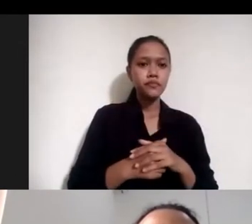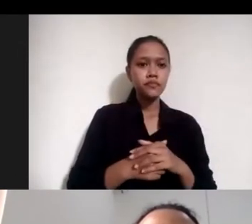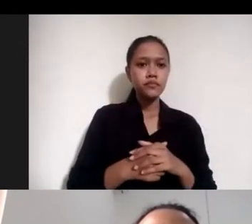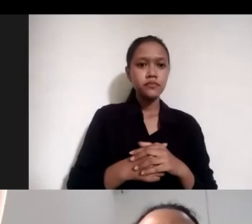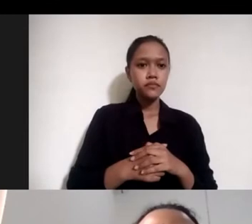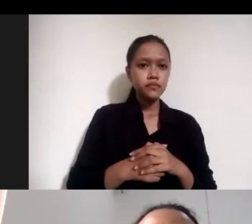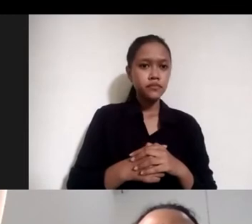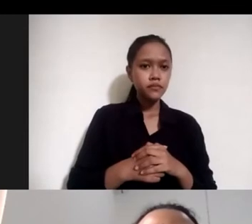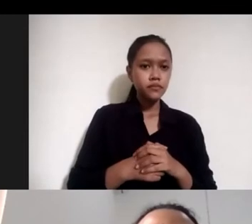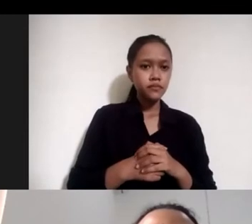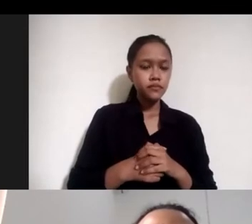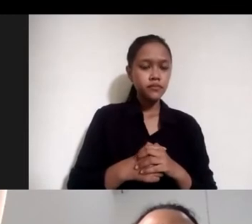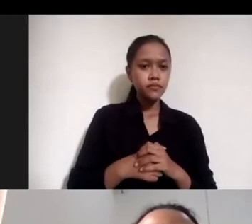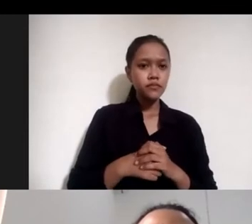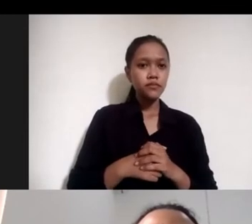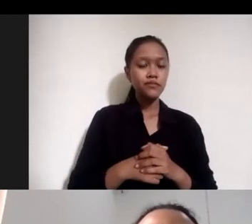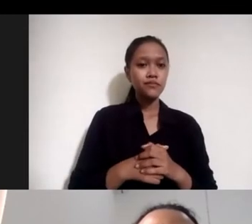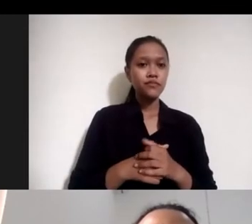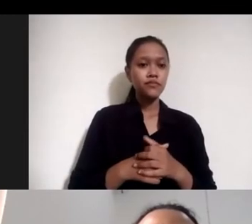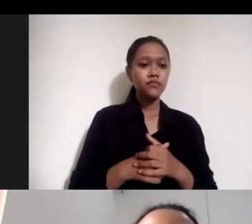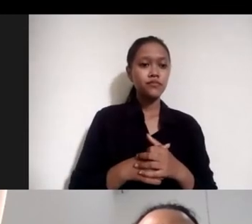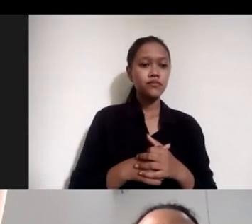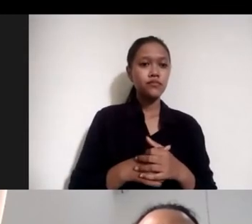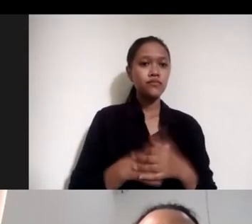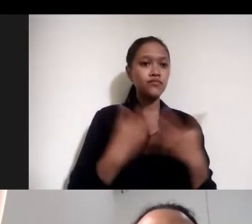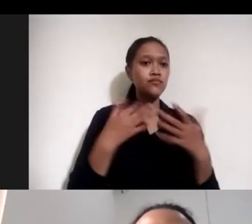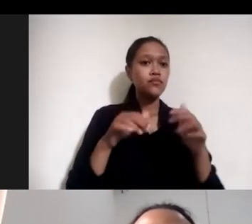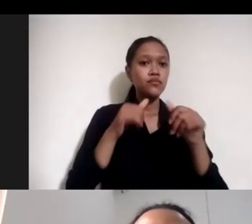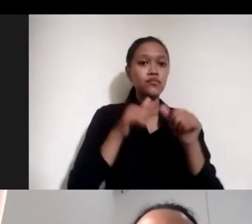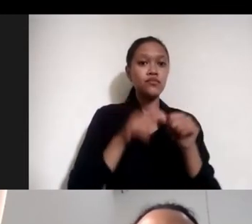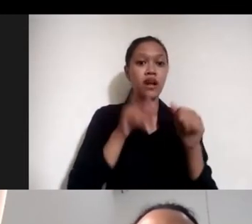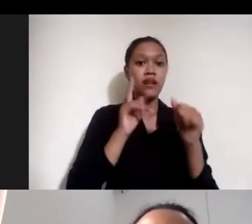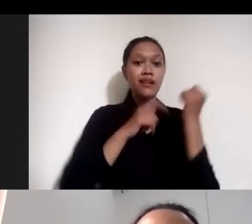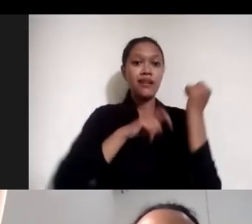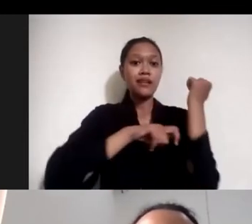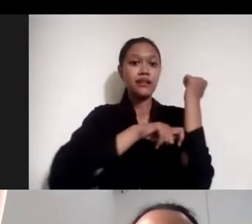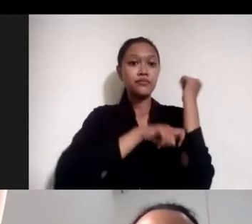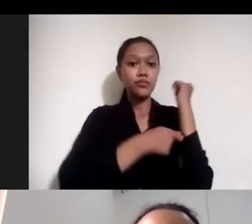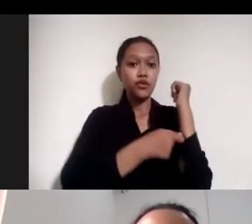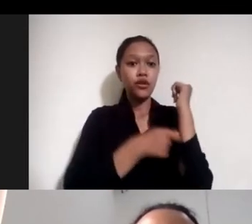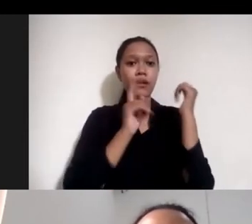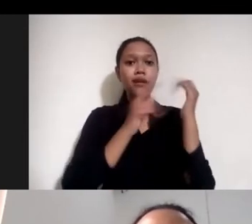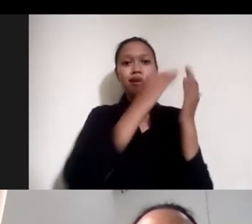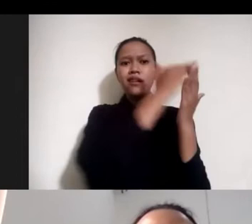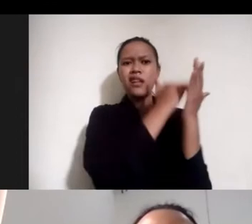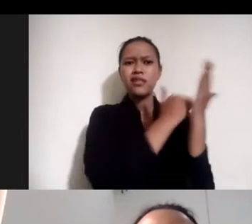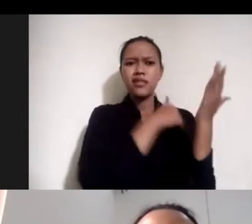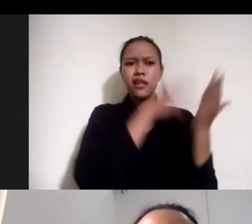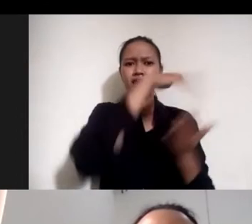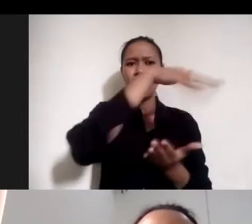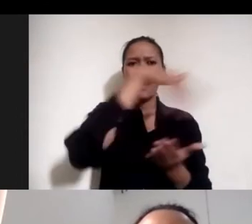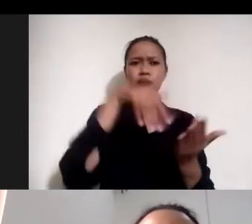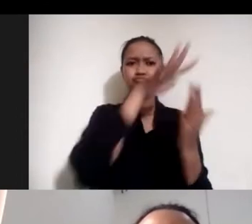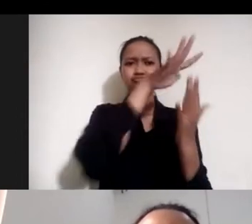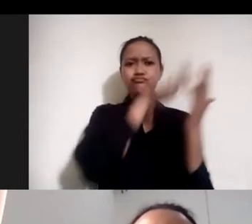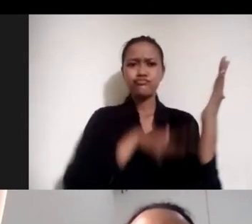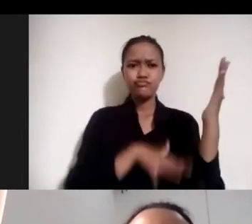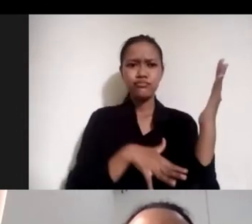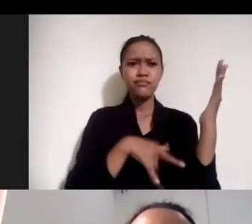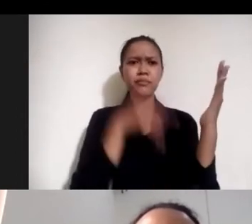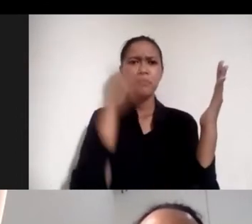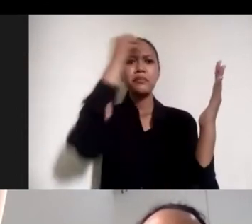kemudian setelah itu setelah ada dapet responden datanya seperti ini ada banyak sekali datanya dan kita bingung kan ini